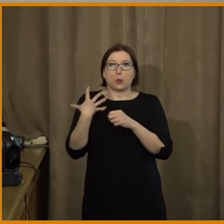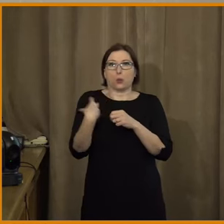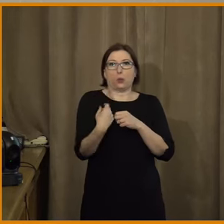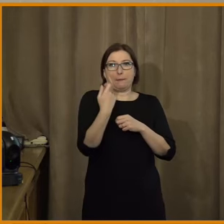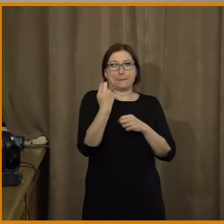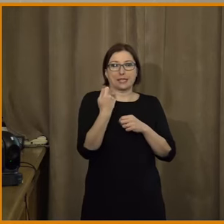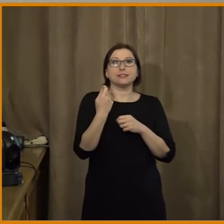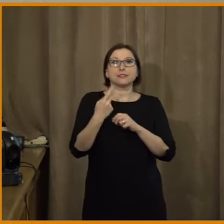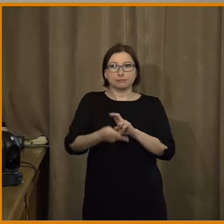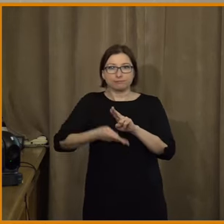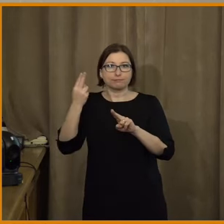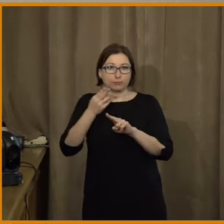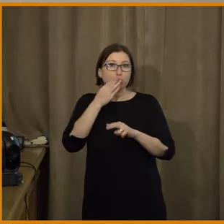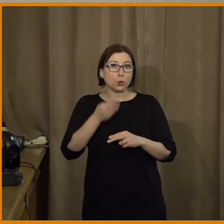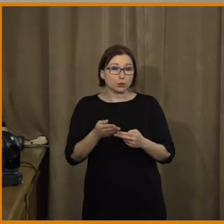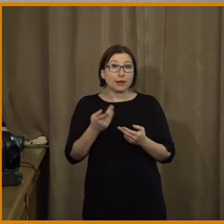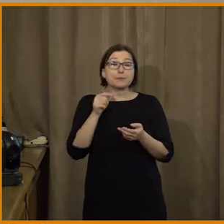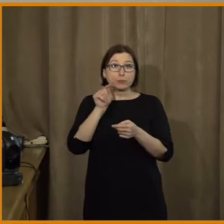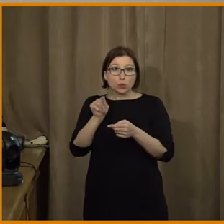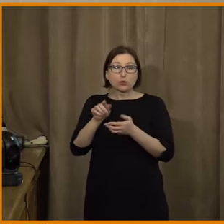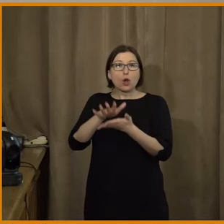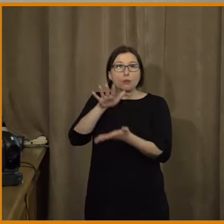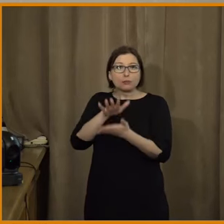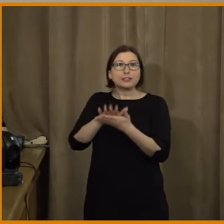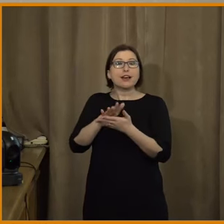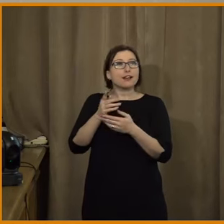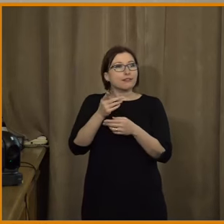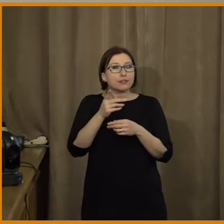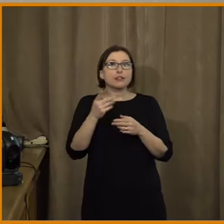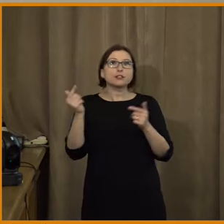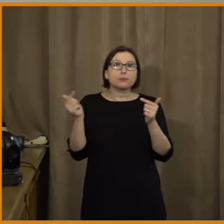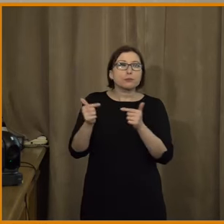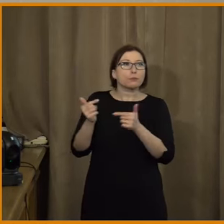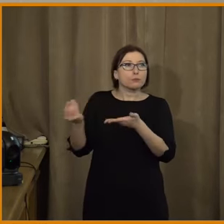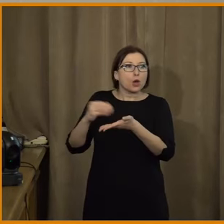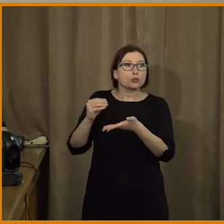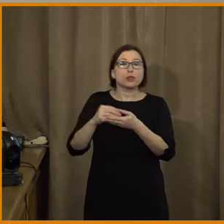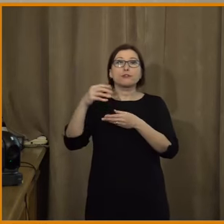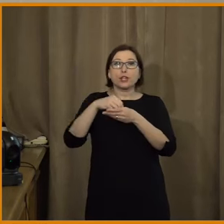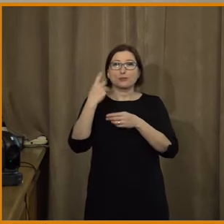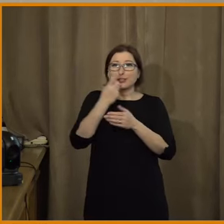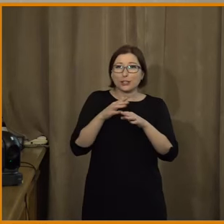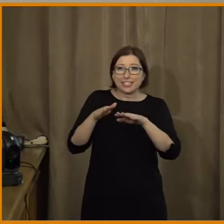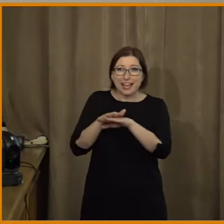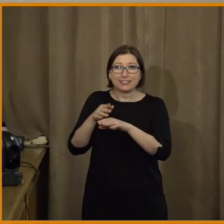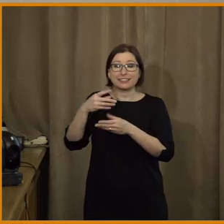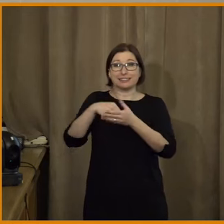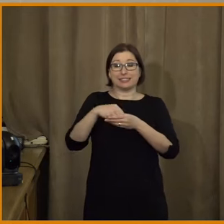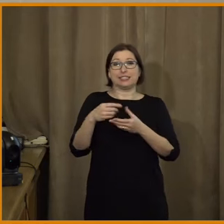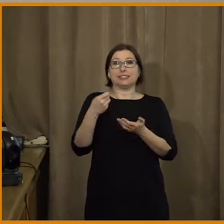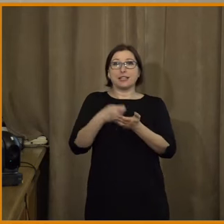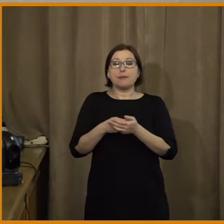A tenhle obsah je normálně volně šířený, sponzorovaný obsah na sociálních sítích a ty